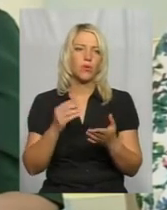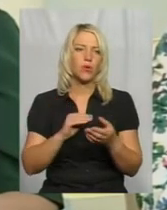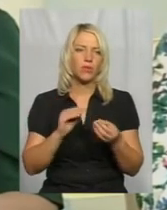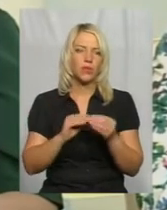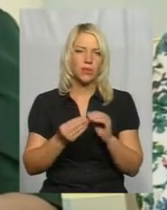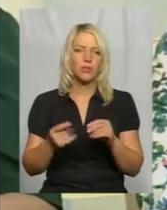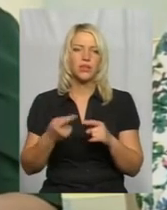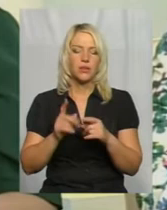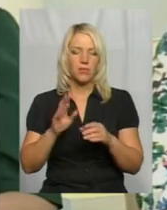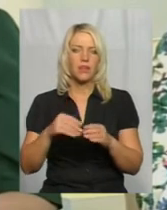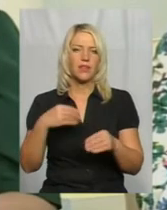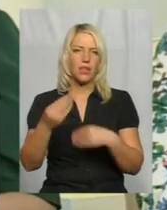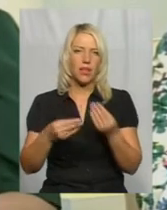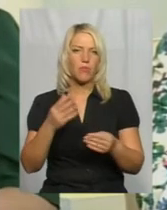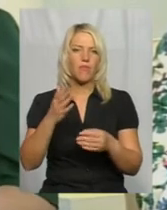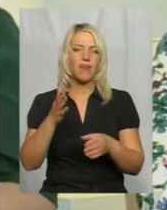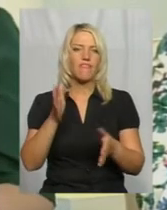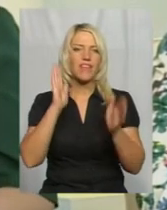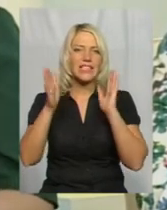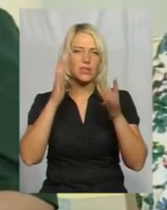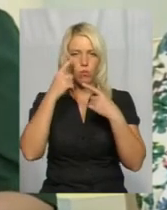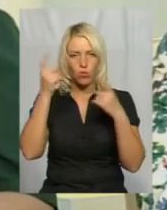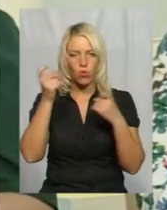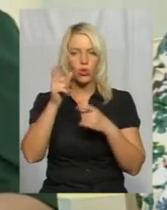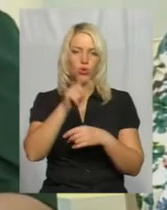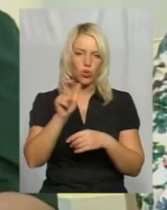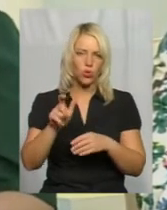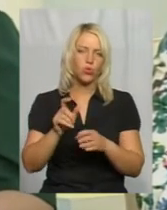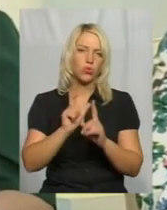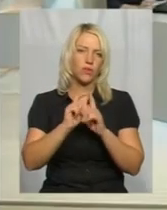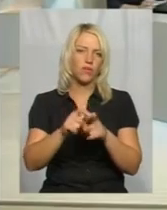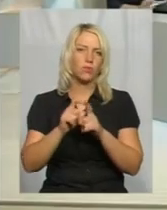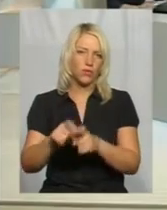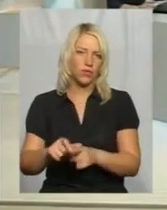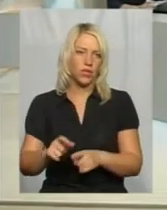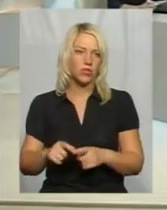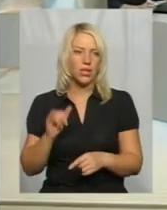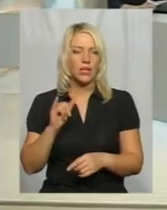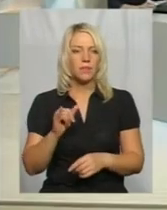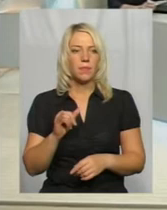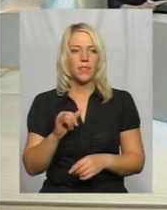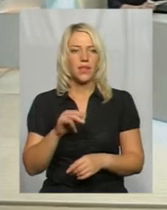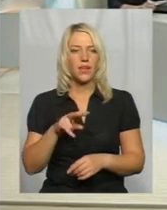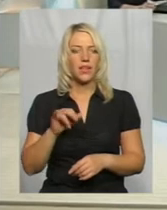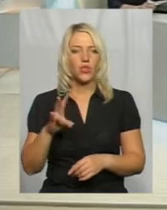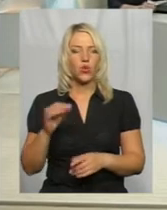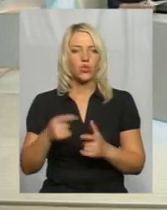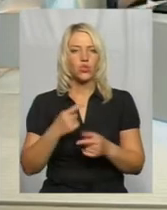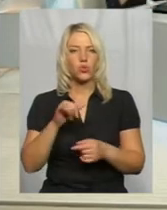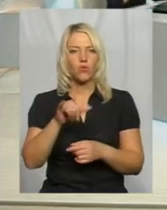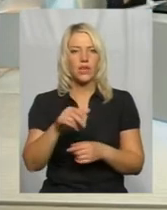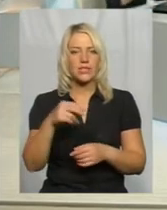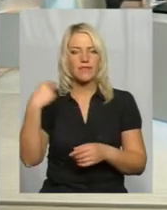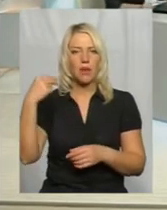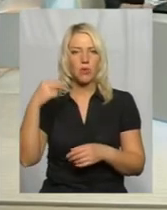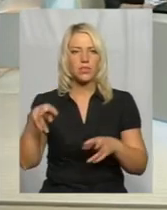в Фейсбуку, і люди відкликаються, ми відповідаємо на їхні потреби. Пані Еліно, чи у вас в Запоріжжі